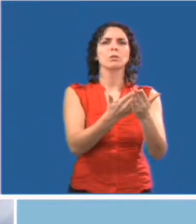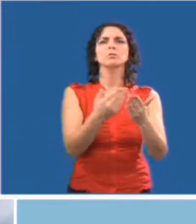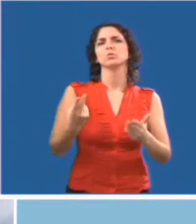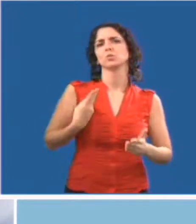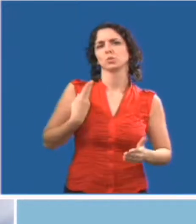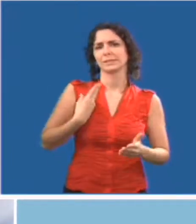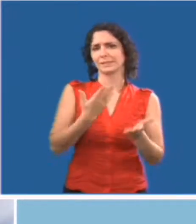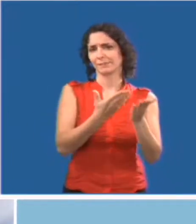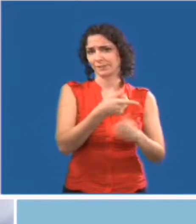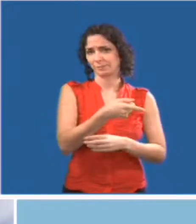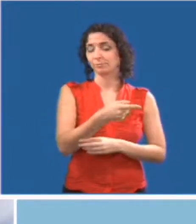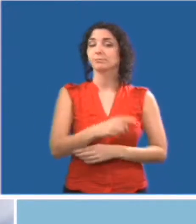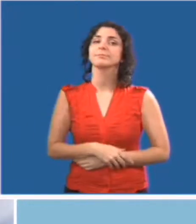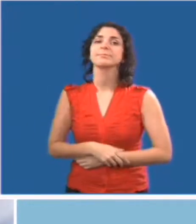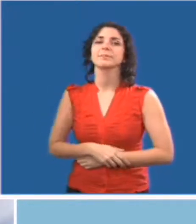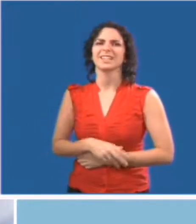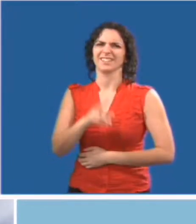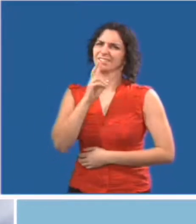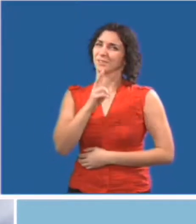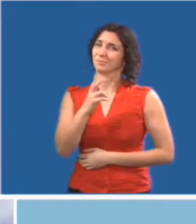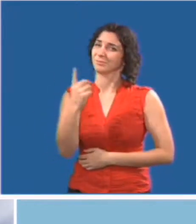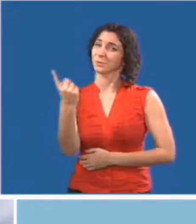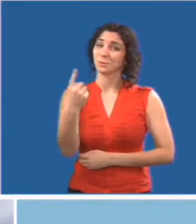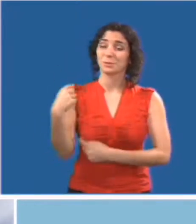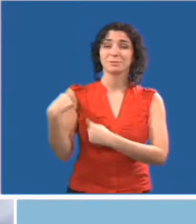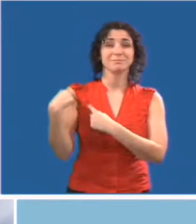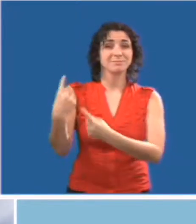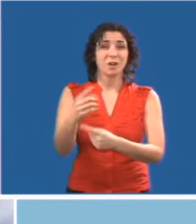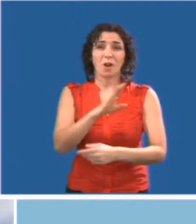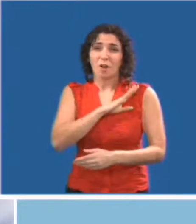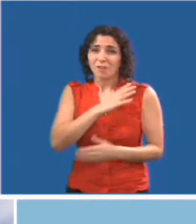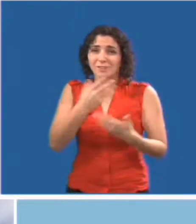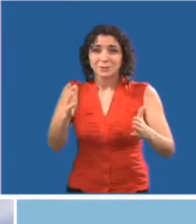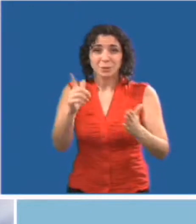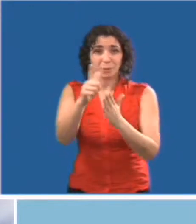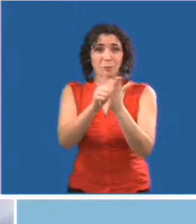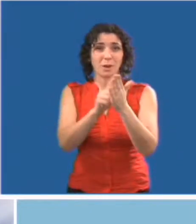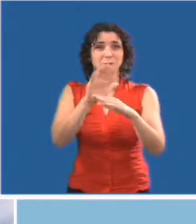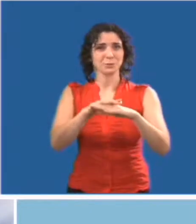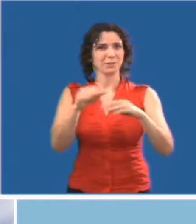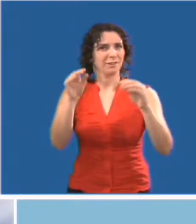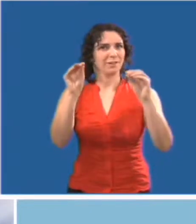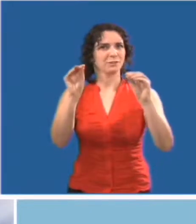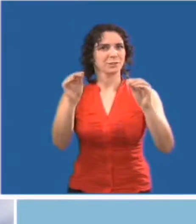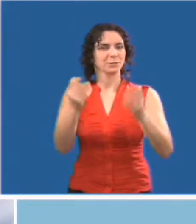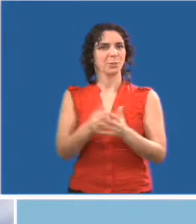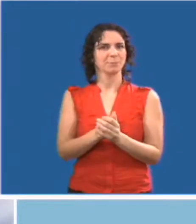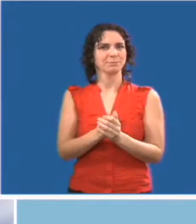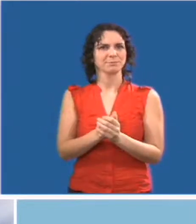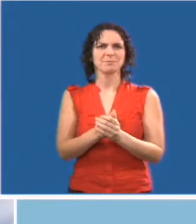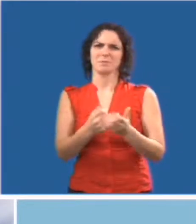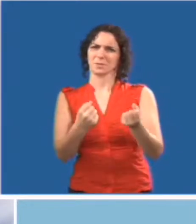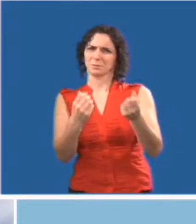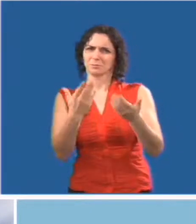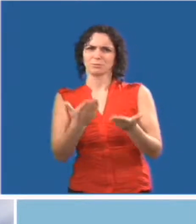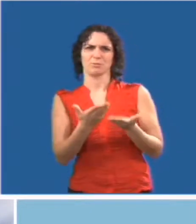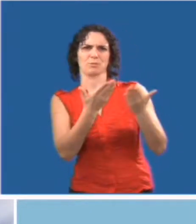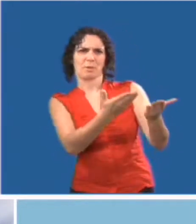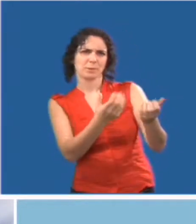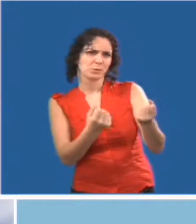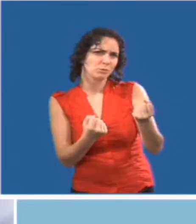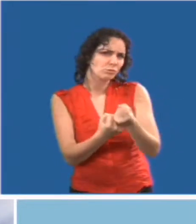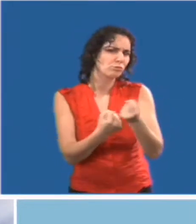les familles, les membres de la communauté qui visitent les écoles ou se prévalent de leurs services.